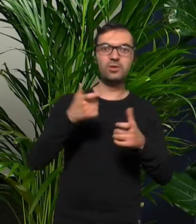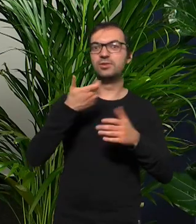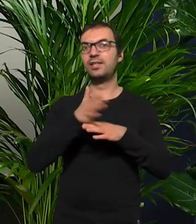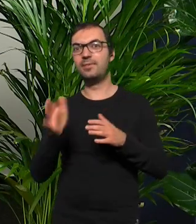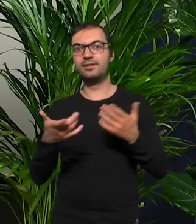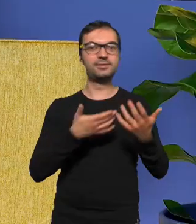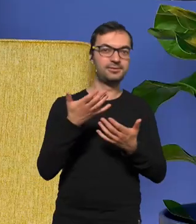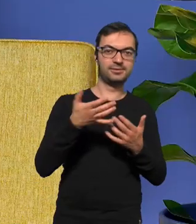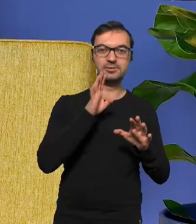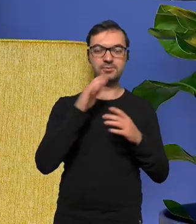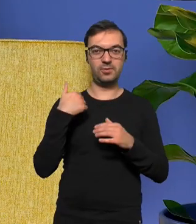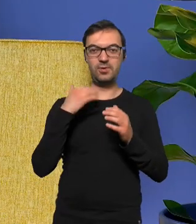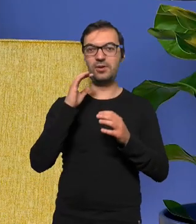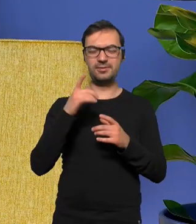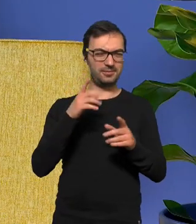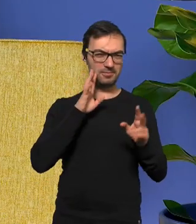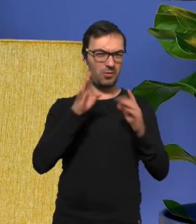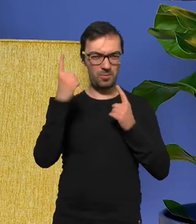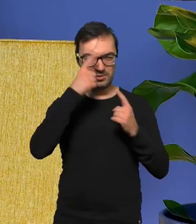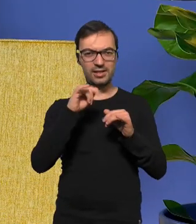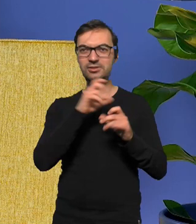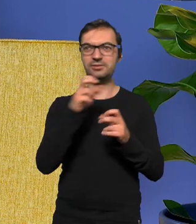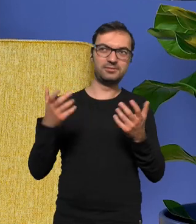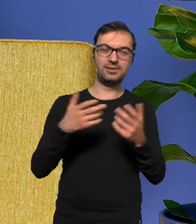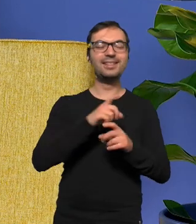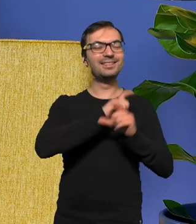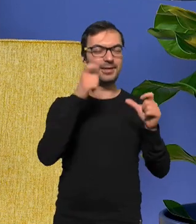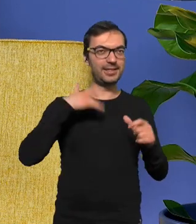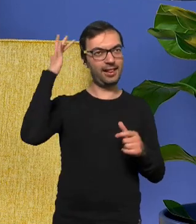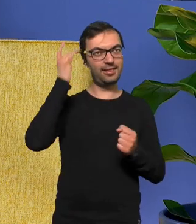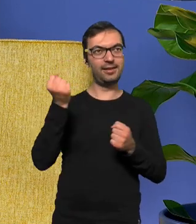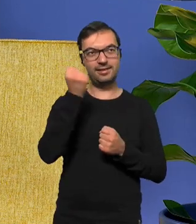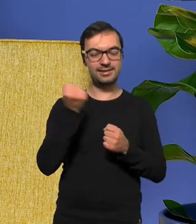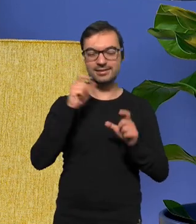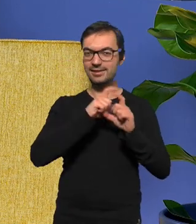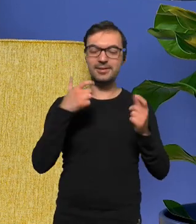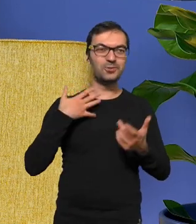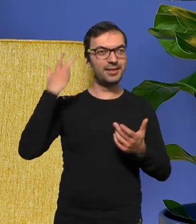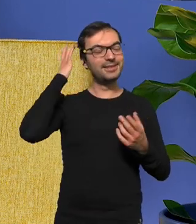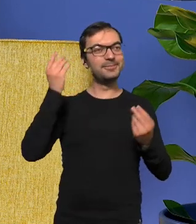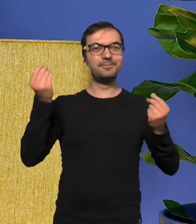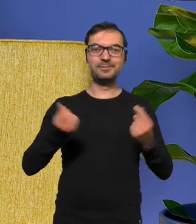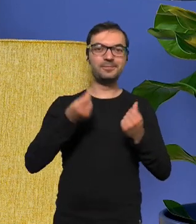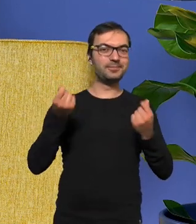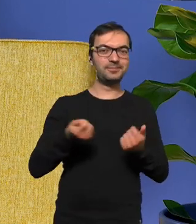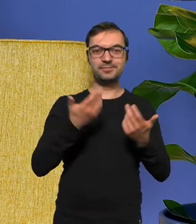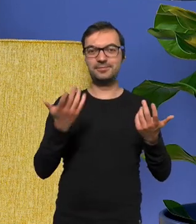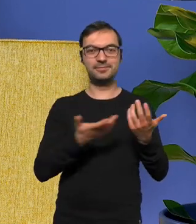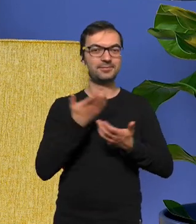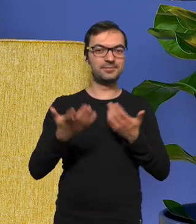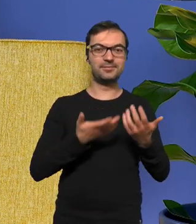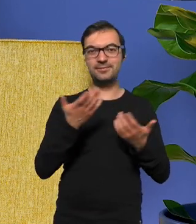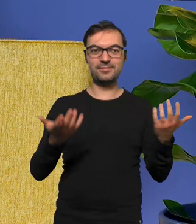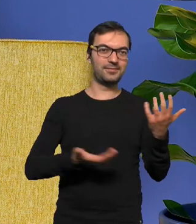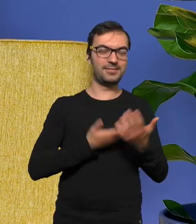dalej? coś takiego było nad twoją głową? czy to tylko takie kukietowanie? jakiś taki jakiś